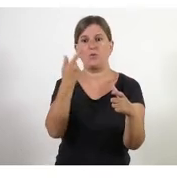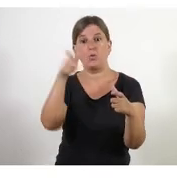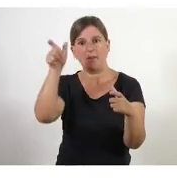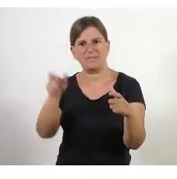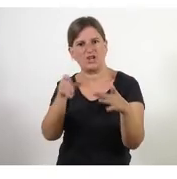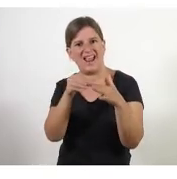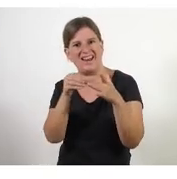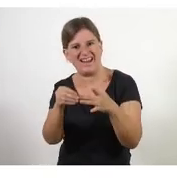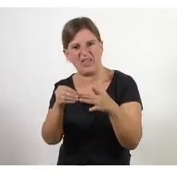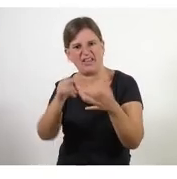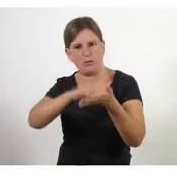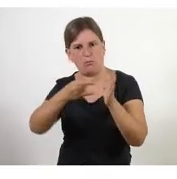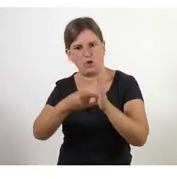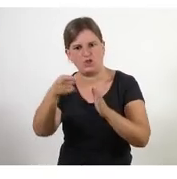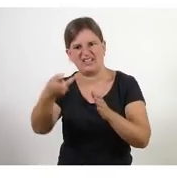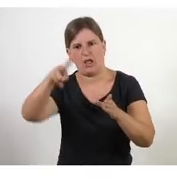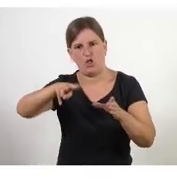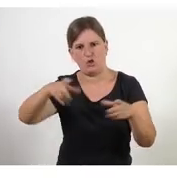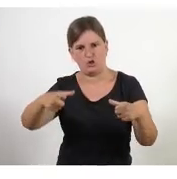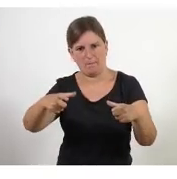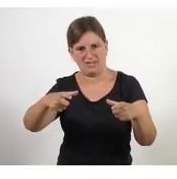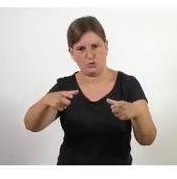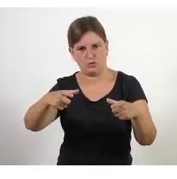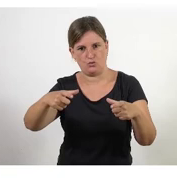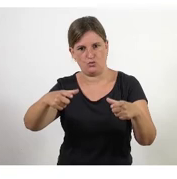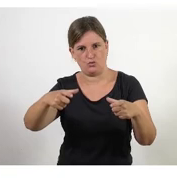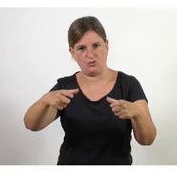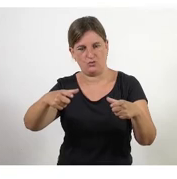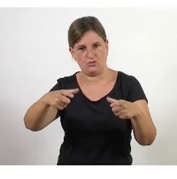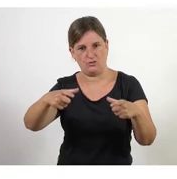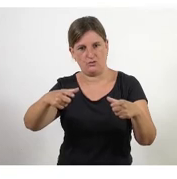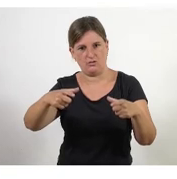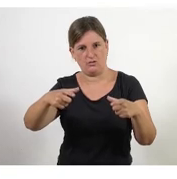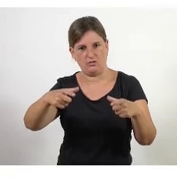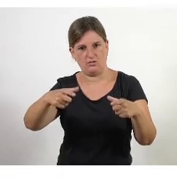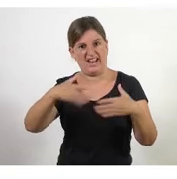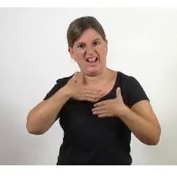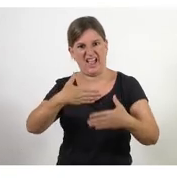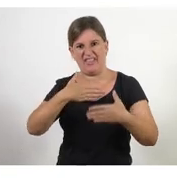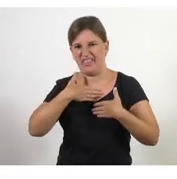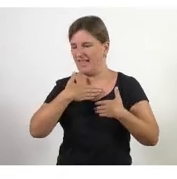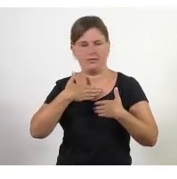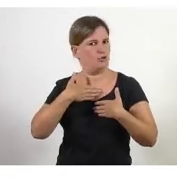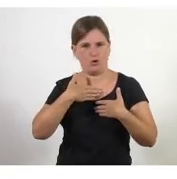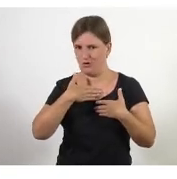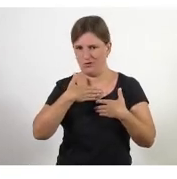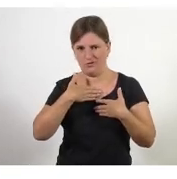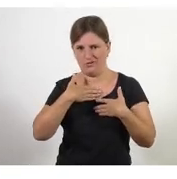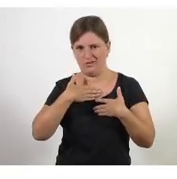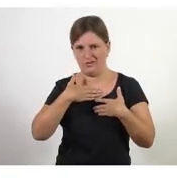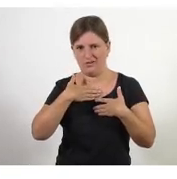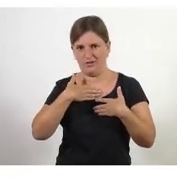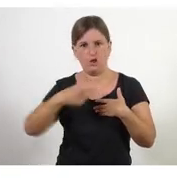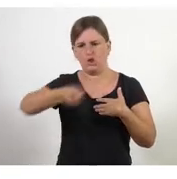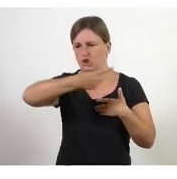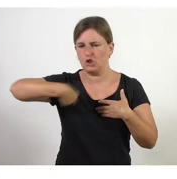lideri aquesta part del projecte durant dos mesos no hi ha candidats sinó que per consentiment